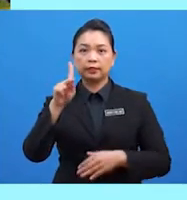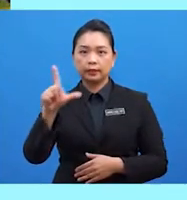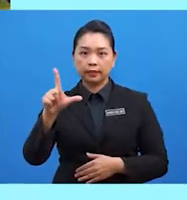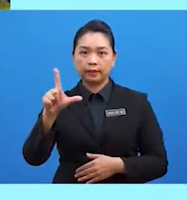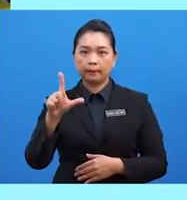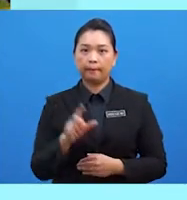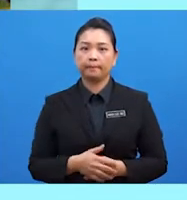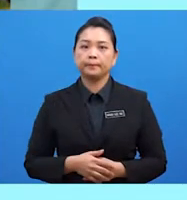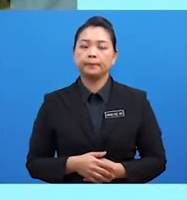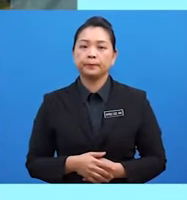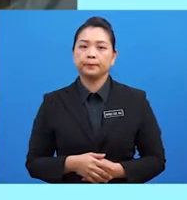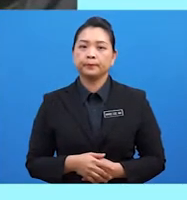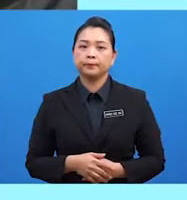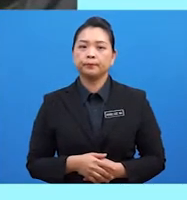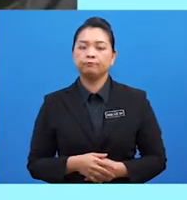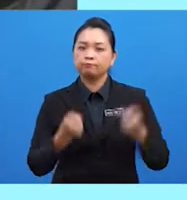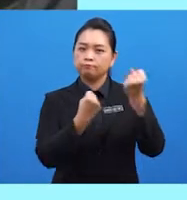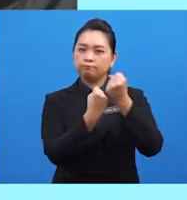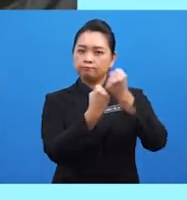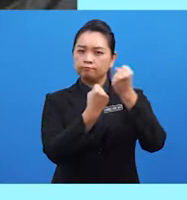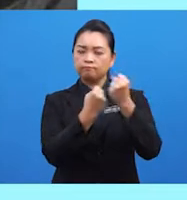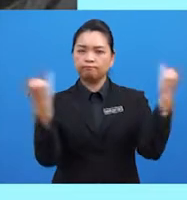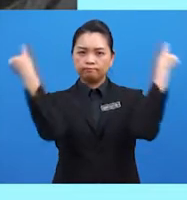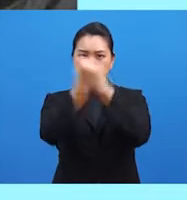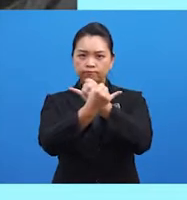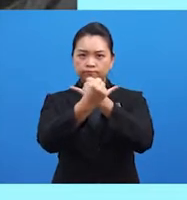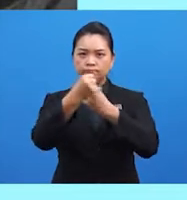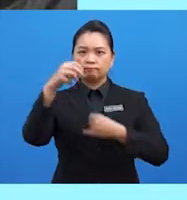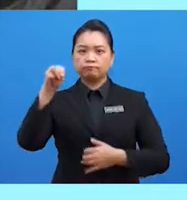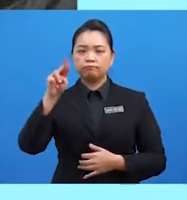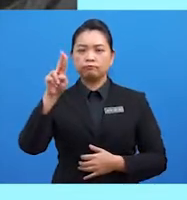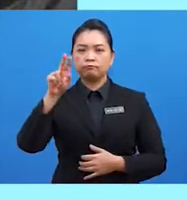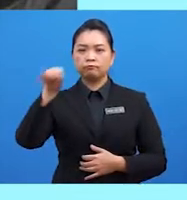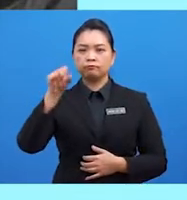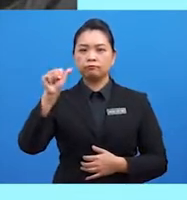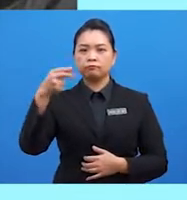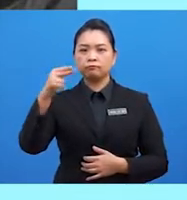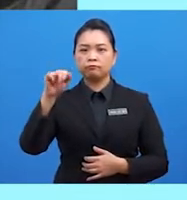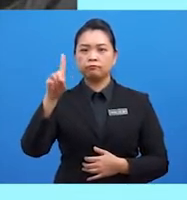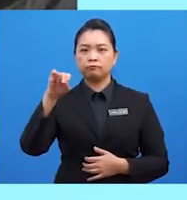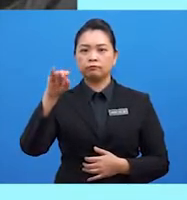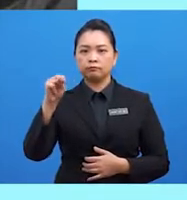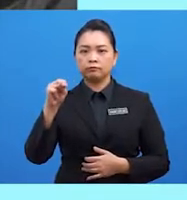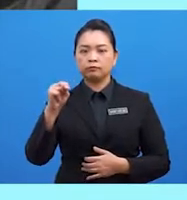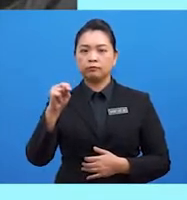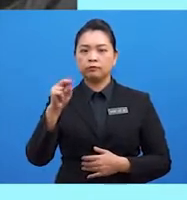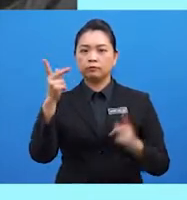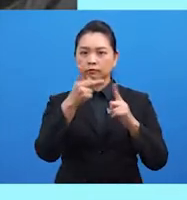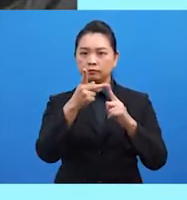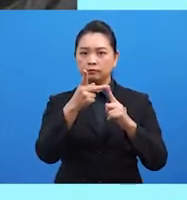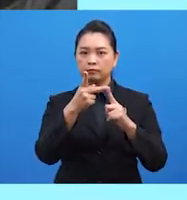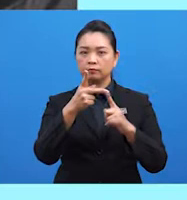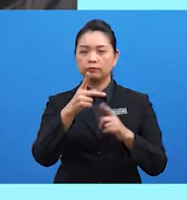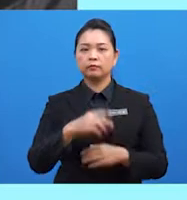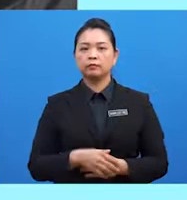1983. menyokong perjuangan Mujahidin Afganistan terhadap rejim Kabul yang